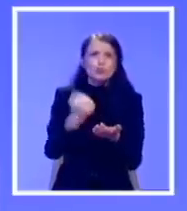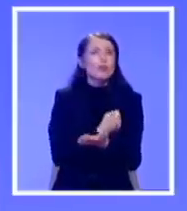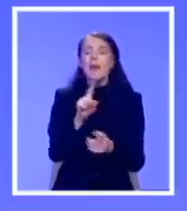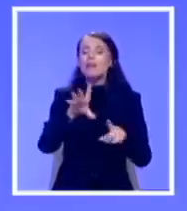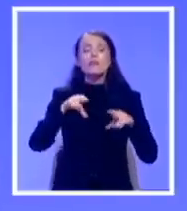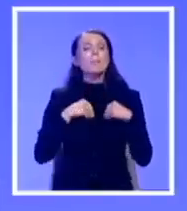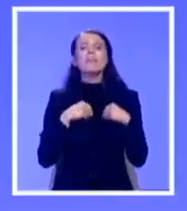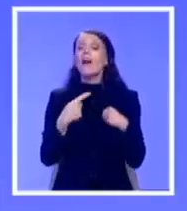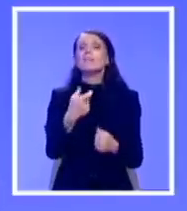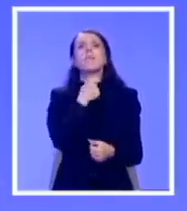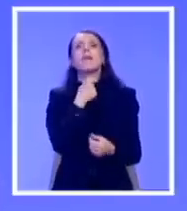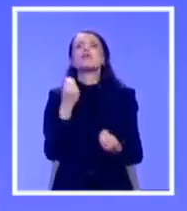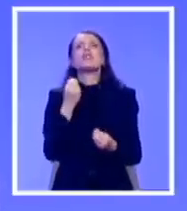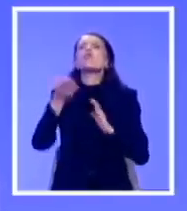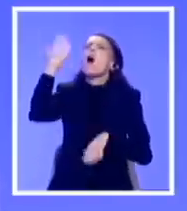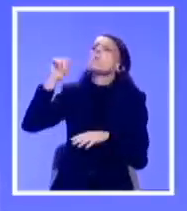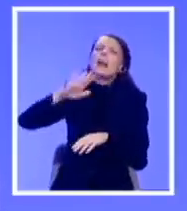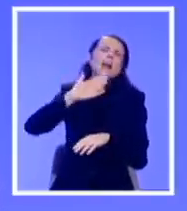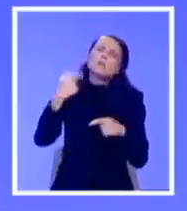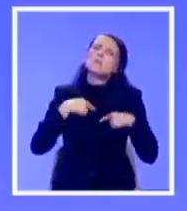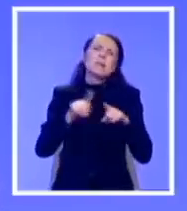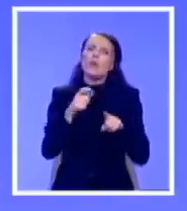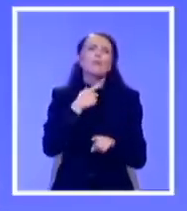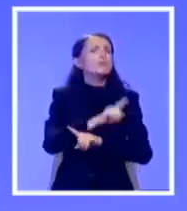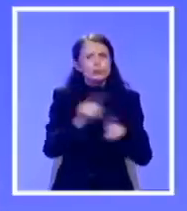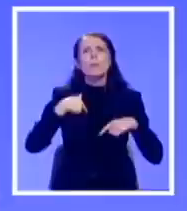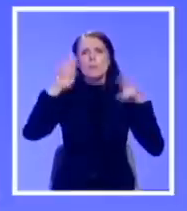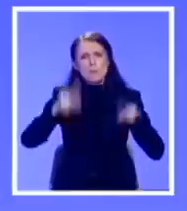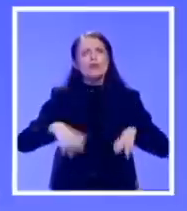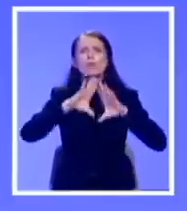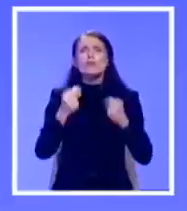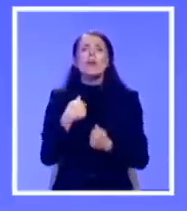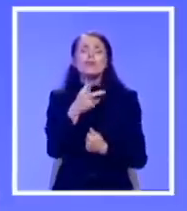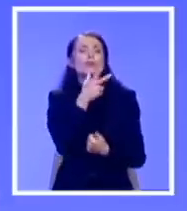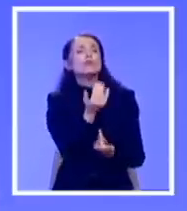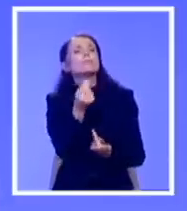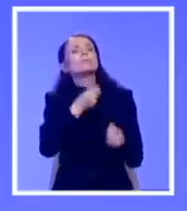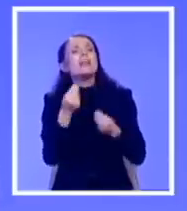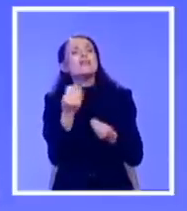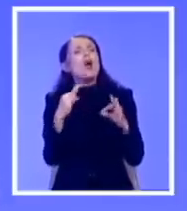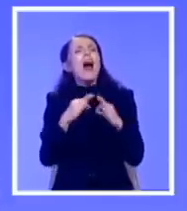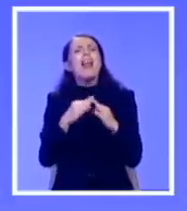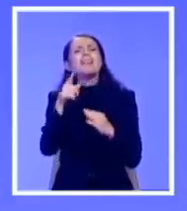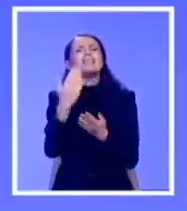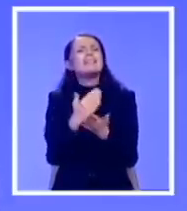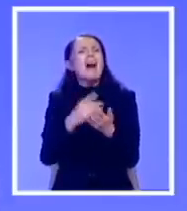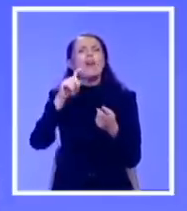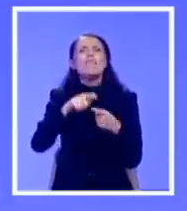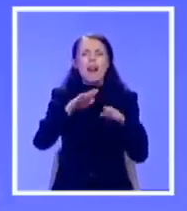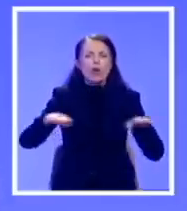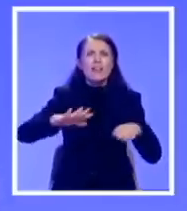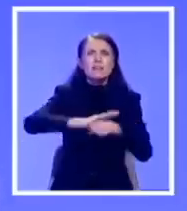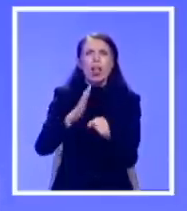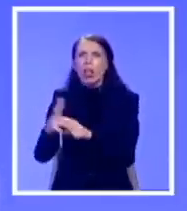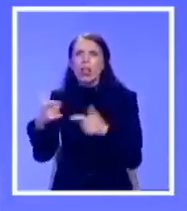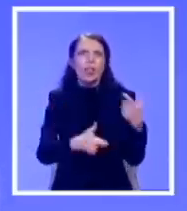možemo, jer neki pre nas nisu uspeli. Možemo sve. Dakle, insistirat ću da se razjasni zašto nije prošao Aleksin zakon, zašto vršnječko nasilje